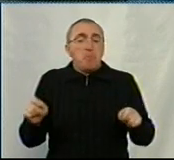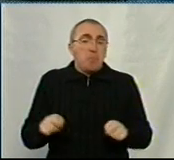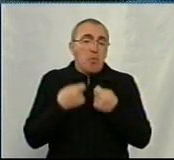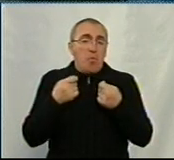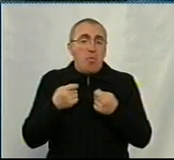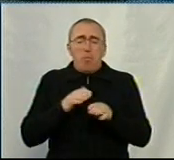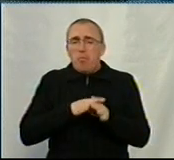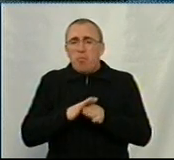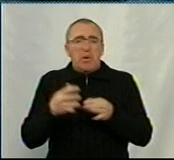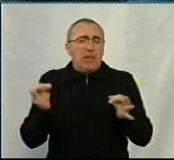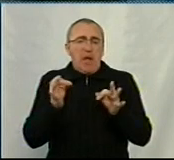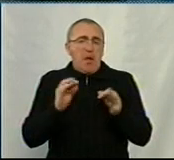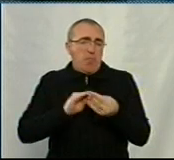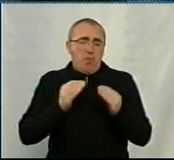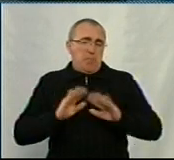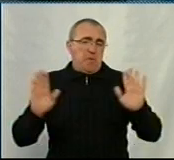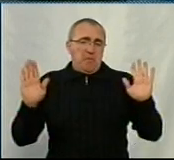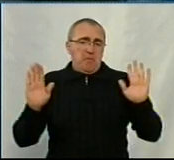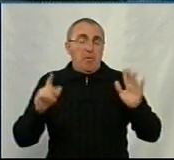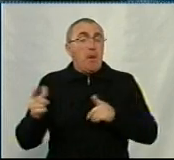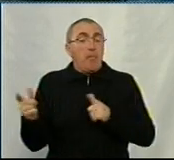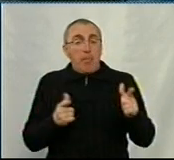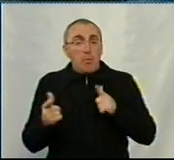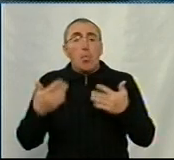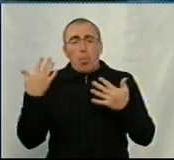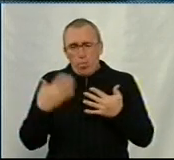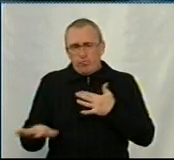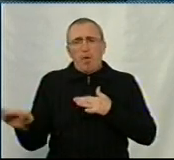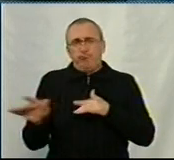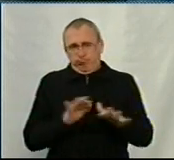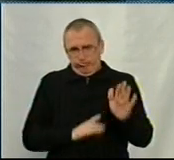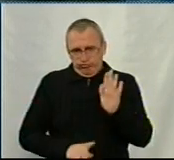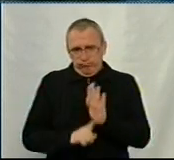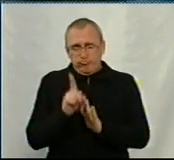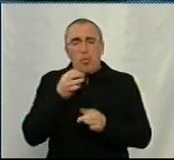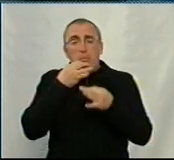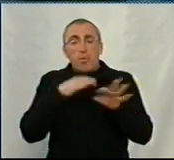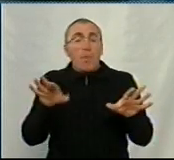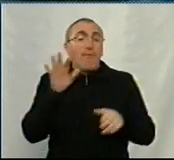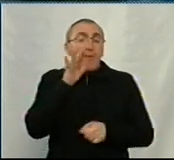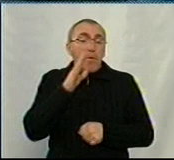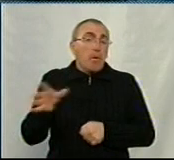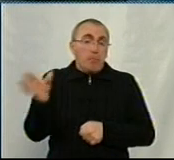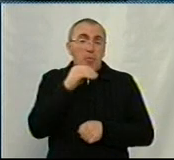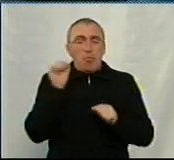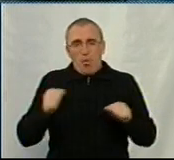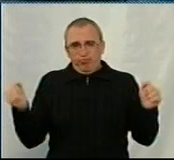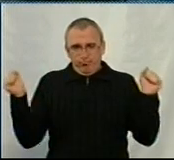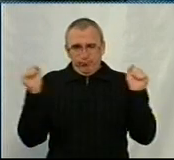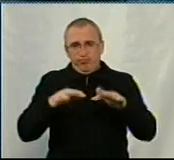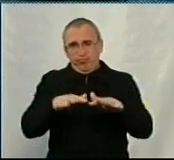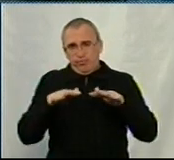абсолютно і ніяких проблем. Я ж кажу, що підготовка вже йдеться і в будь-який момент ми можемо зібратись